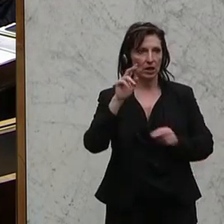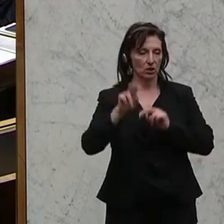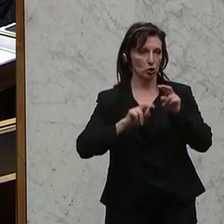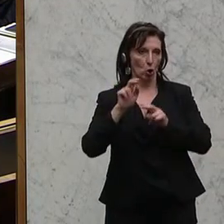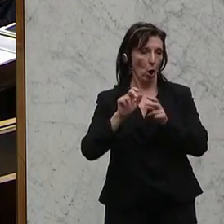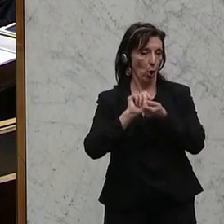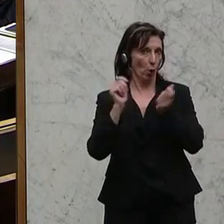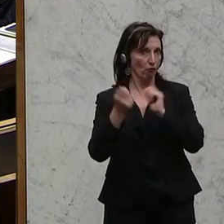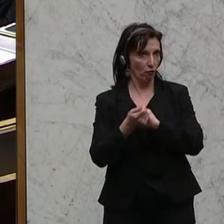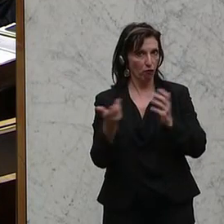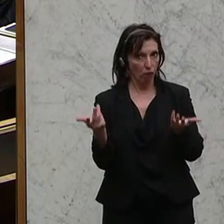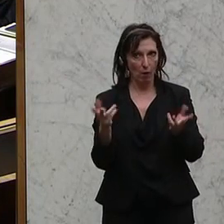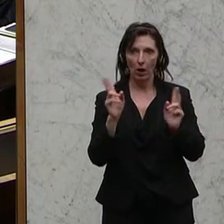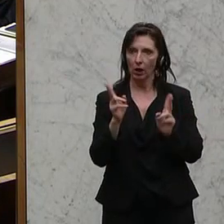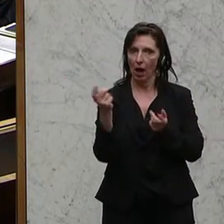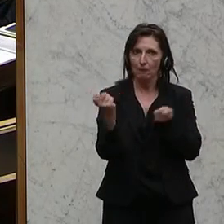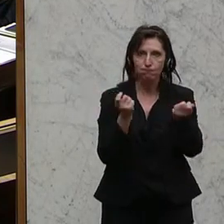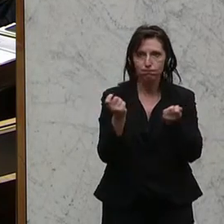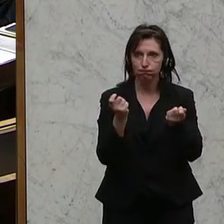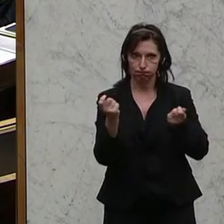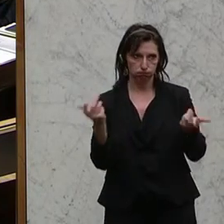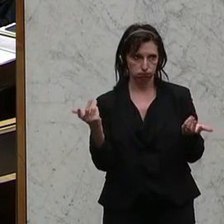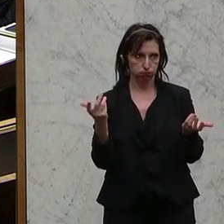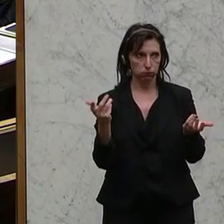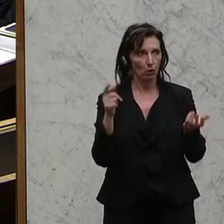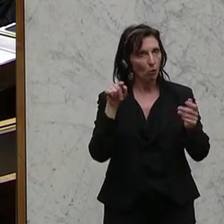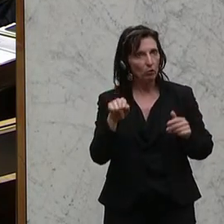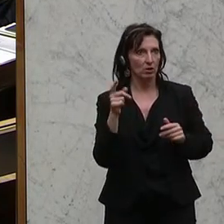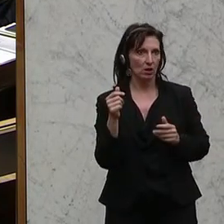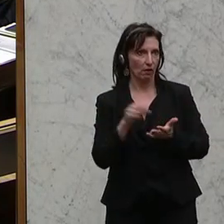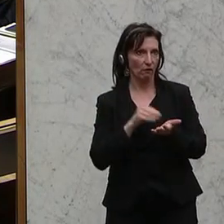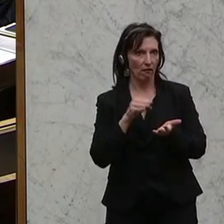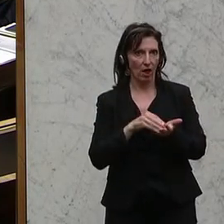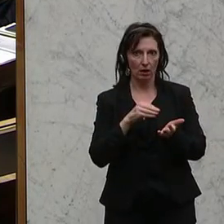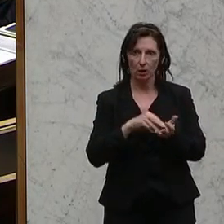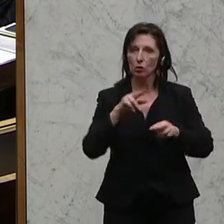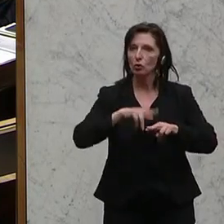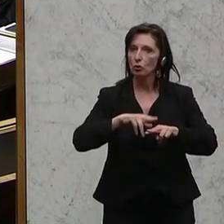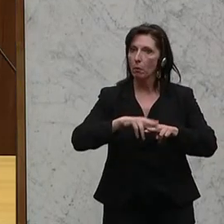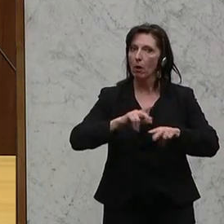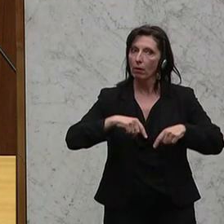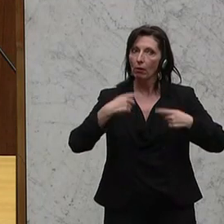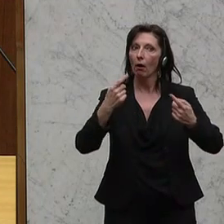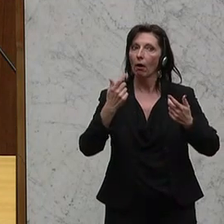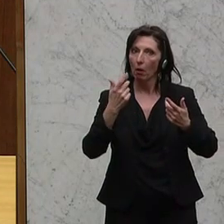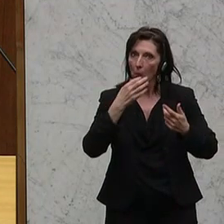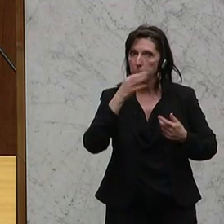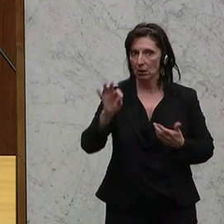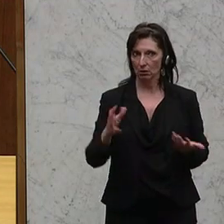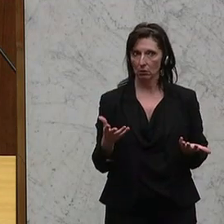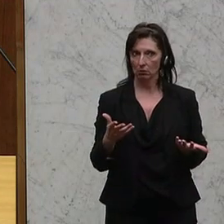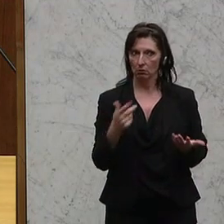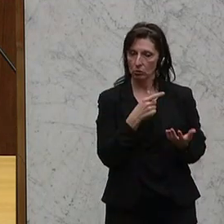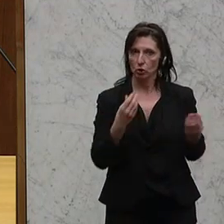erhoffen dürfen, wo die Manövriermaße, die dadurch entsteht, dafür eingesetzt wird, dass man nachher was Gescheiteres macht. Das wäre ja eine legitime